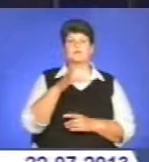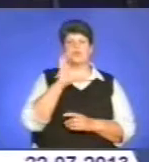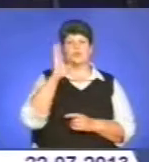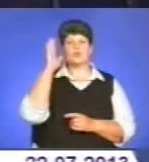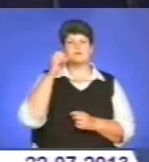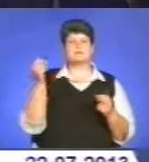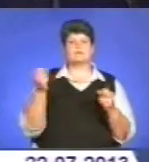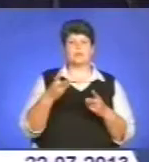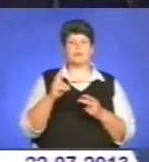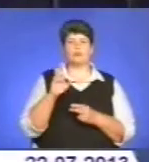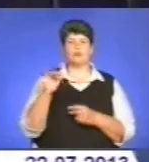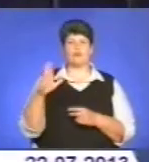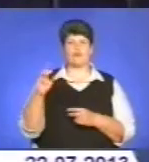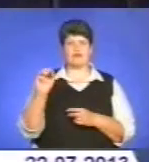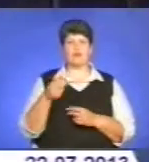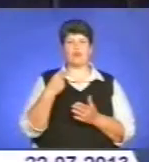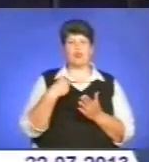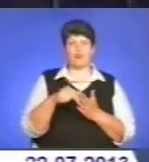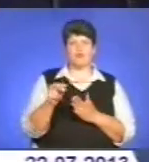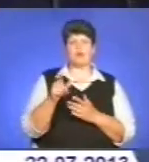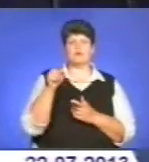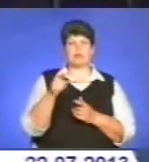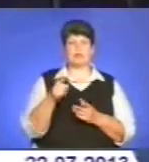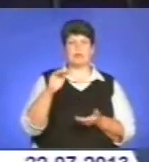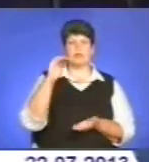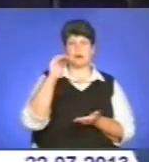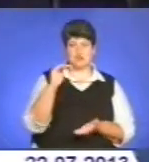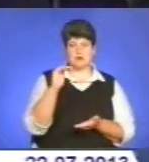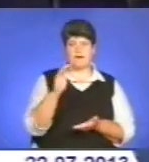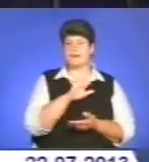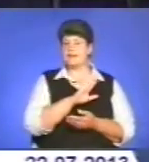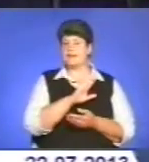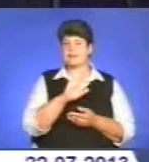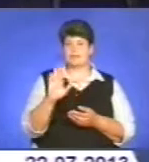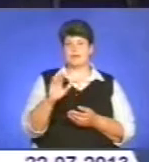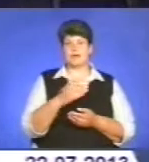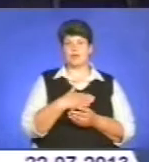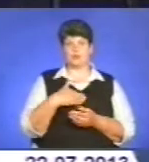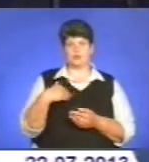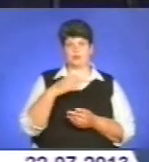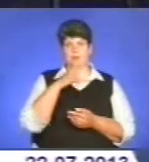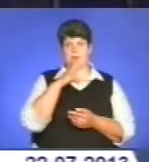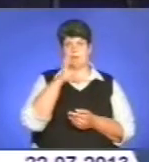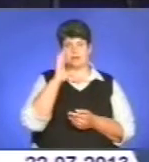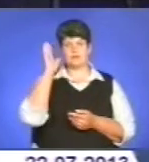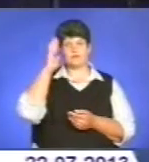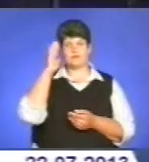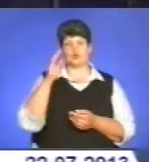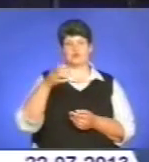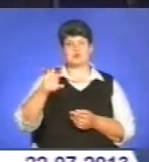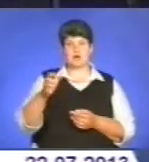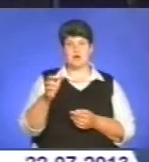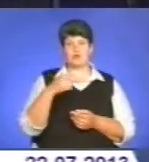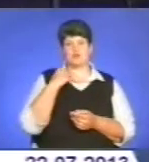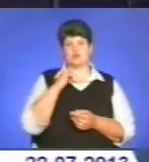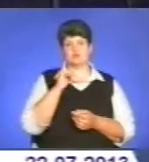спеціалізованих бюветів, купляють її у пляшках. Однак не наважується пити воду з крана, нарікаючи на її погану